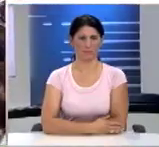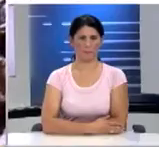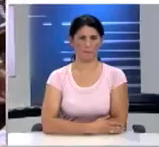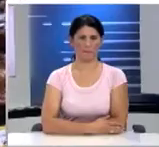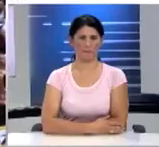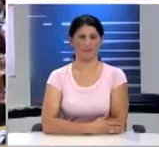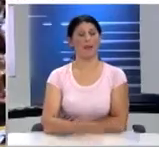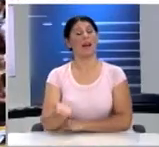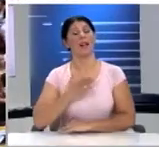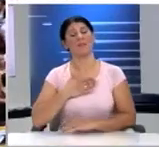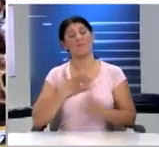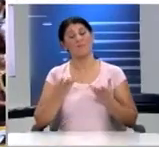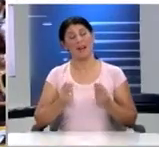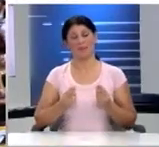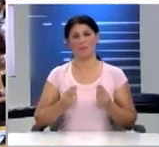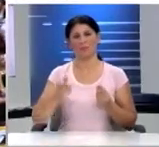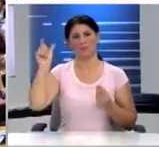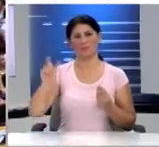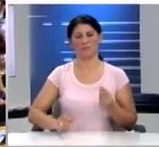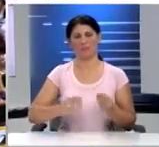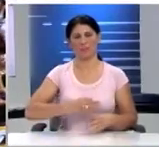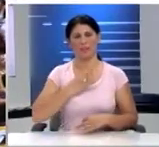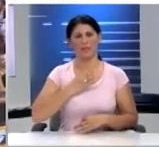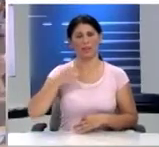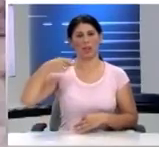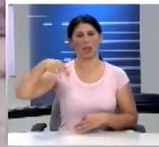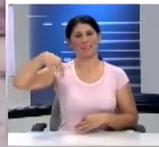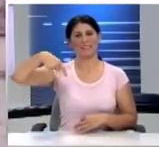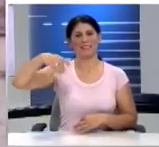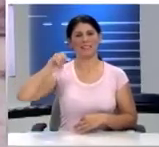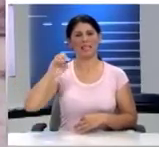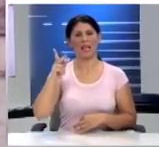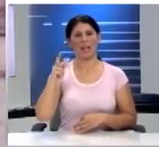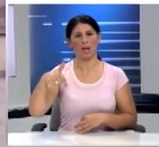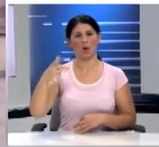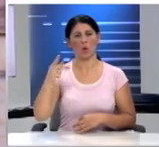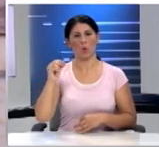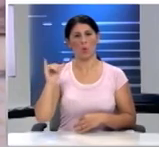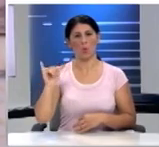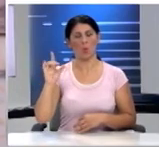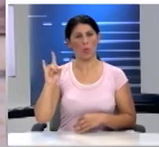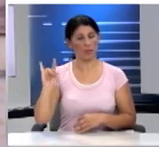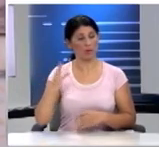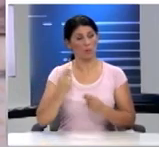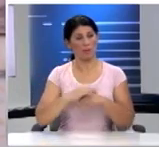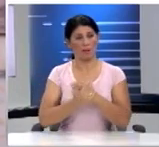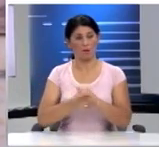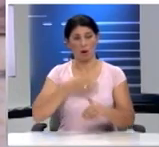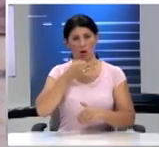Ευχαριστούμε πάρα πολύ τον κύριο Πασχάλη Ντεγκούδη για την ενδιαφέρουσα ομιλία του